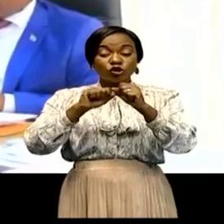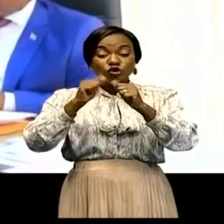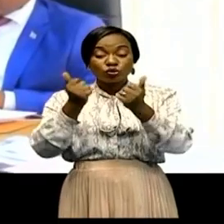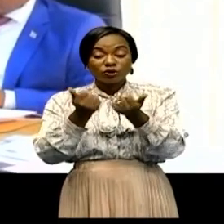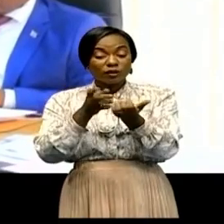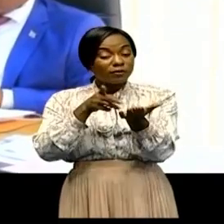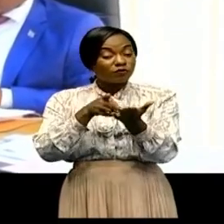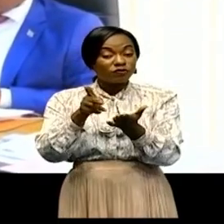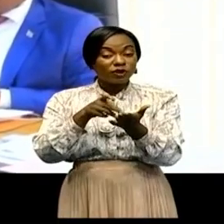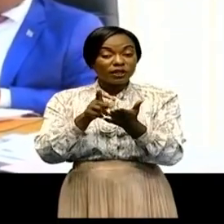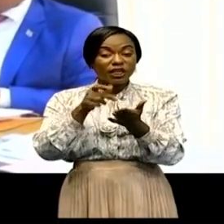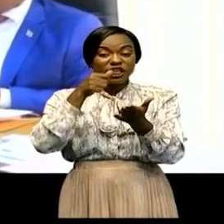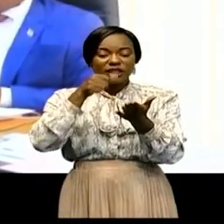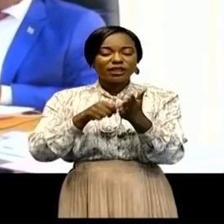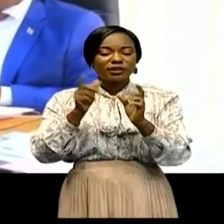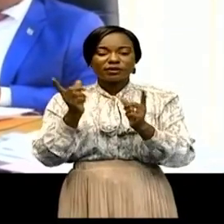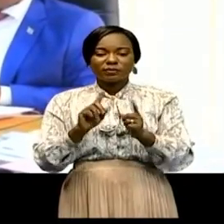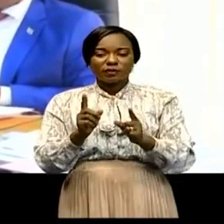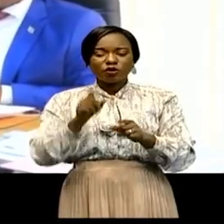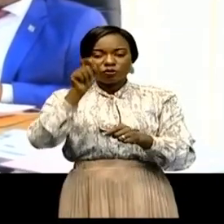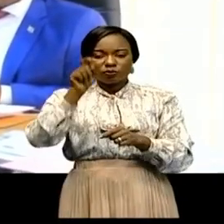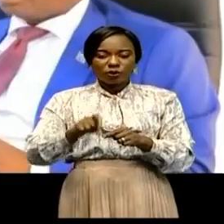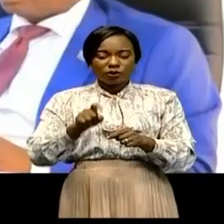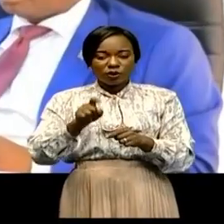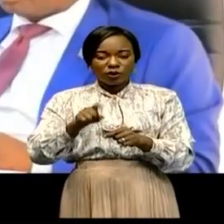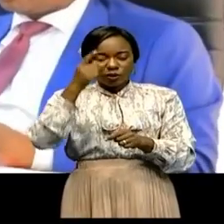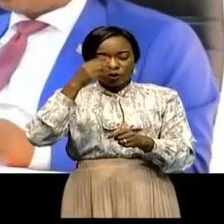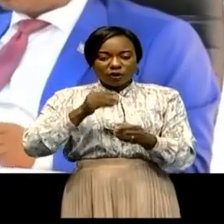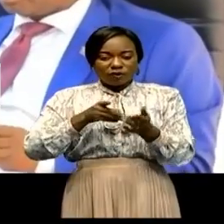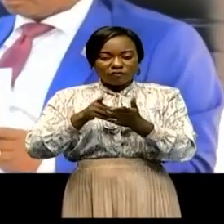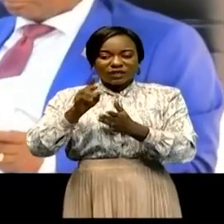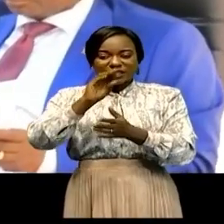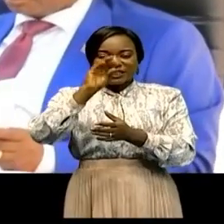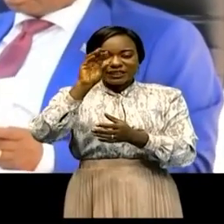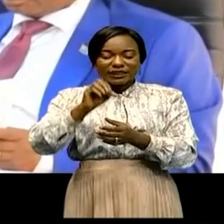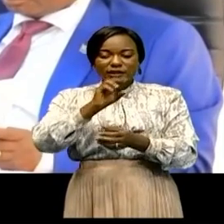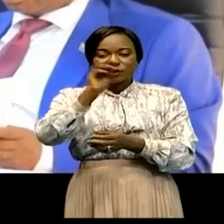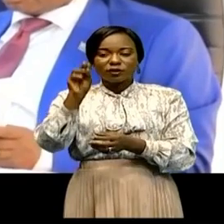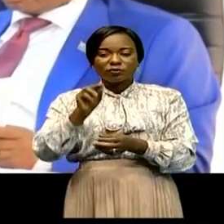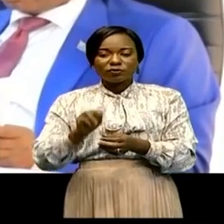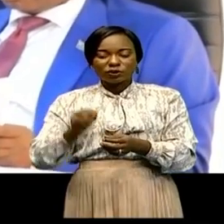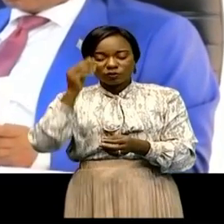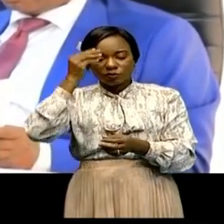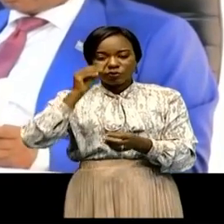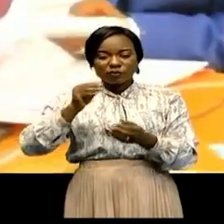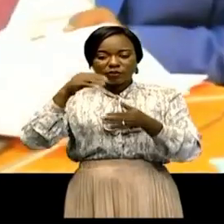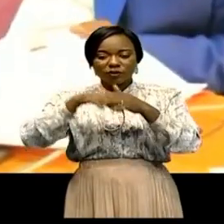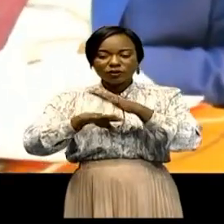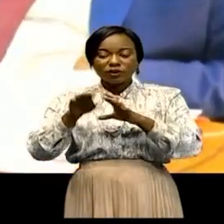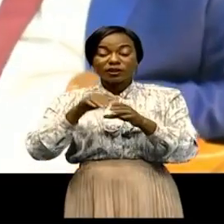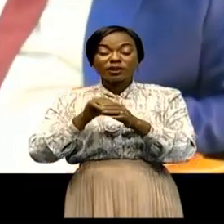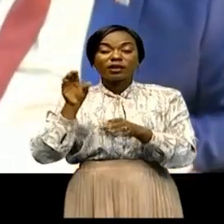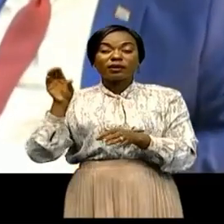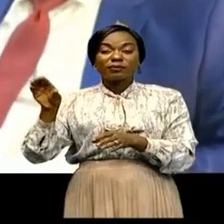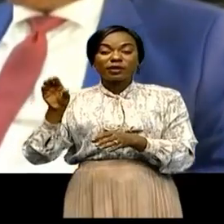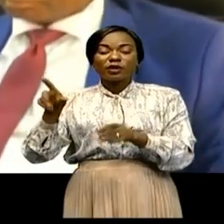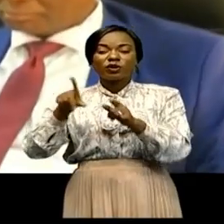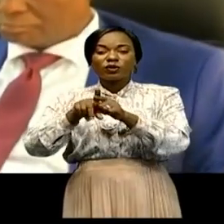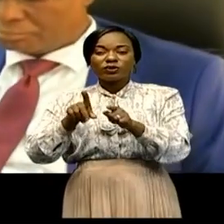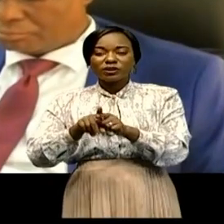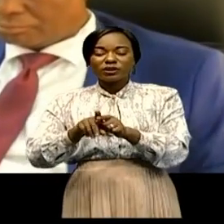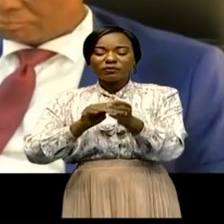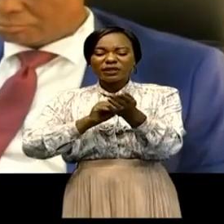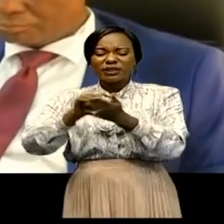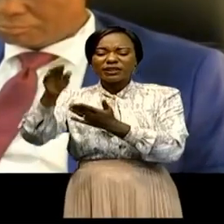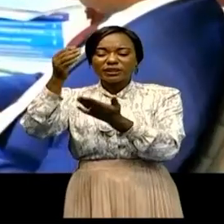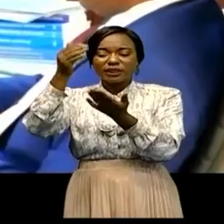paiement de la quotité des 50% de droits superficiaires annuels revenant au trésor public a été transmis à l'inspection générale des